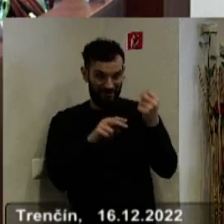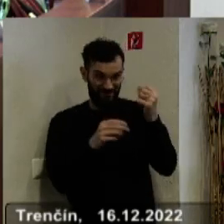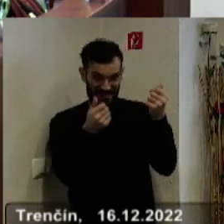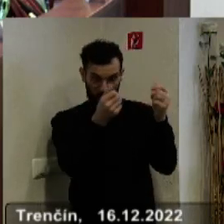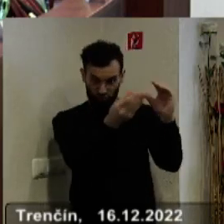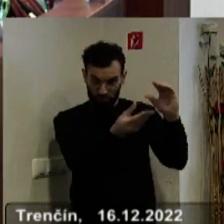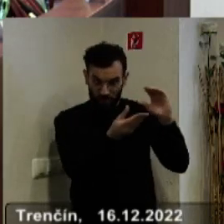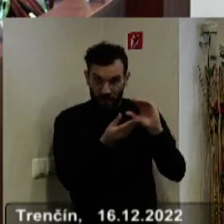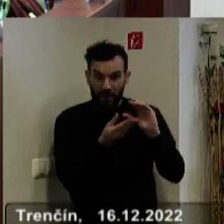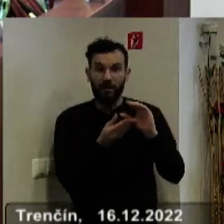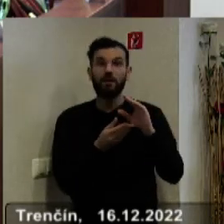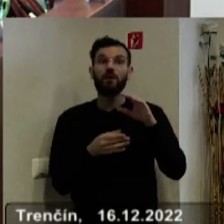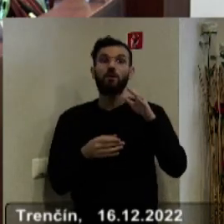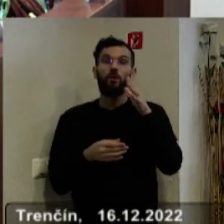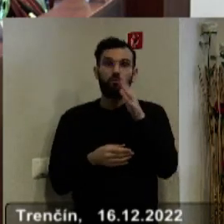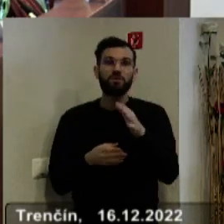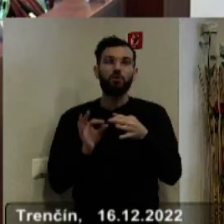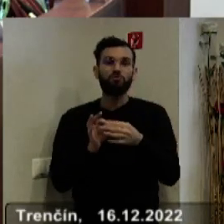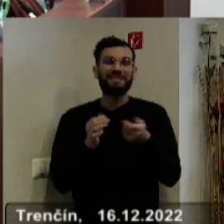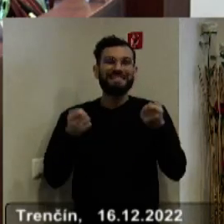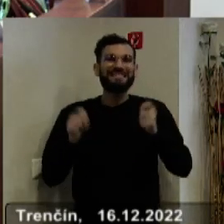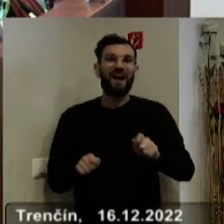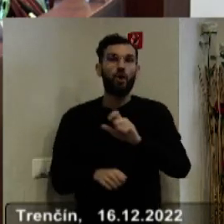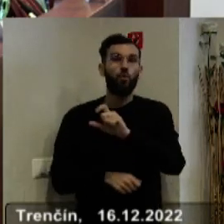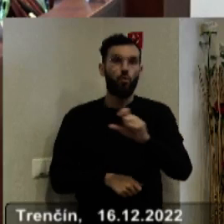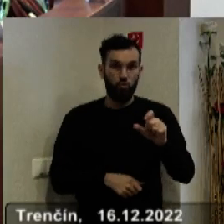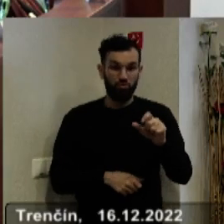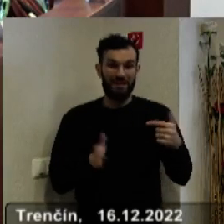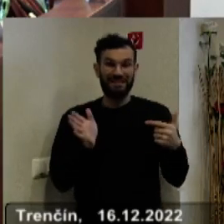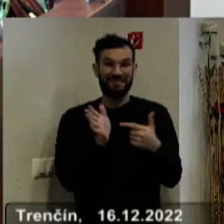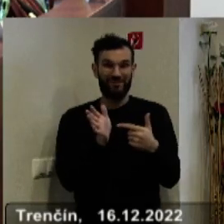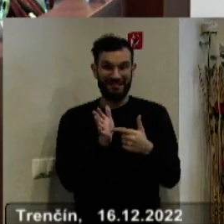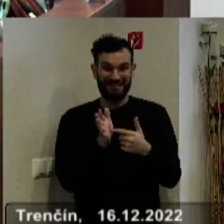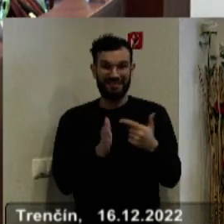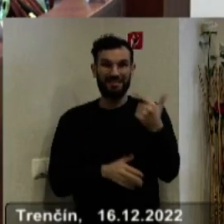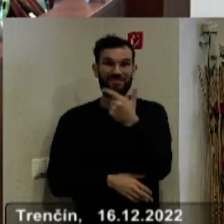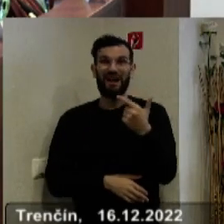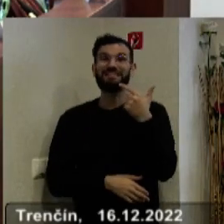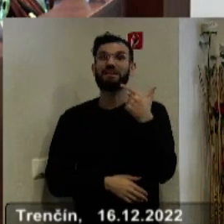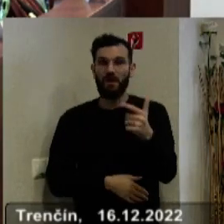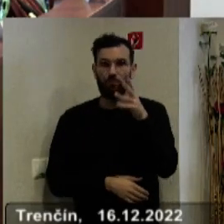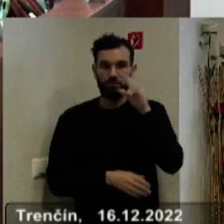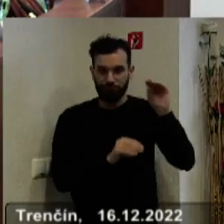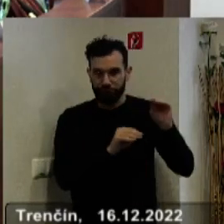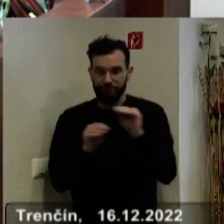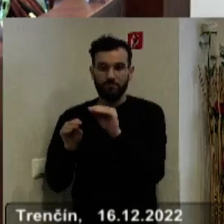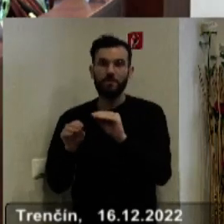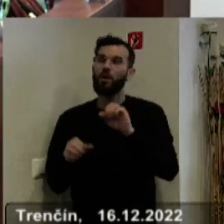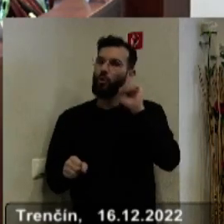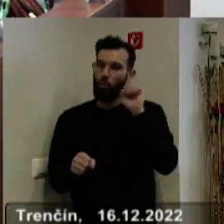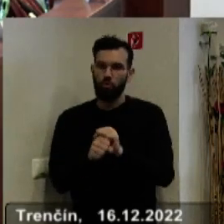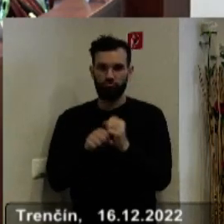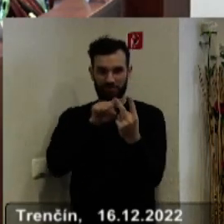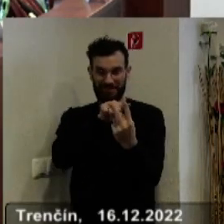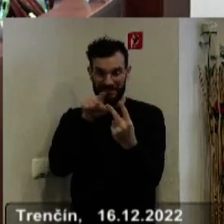rok 2000, po schválení záverečného účtu prebytok z roku 2022. Takže určite tieto